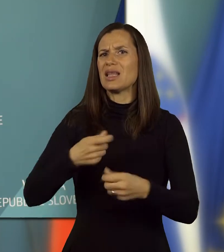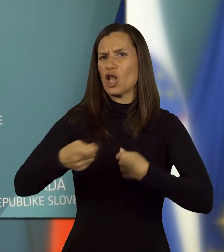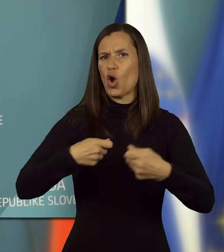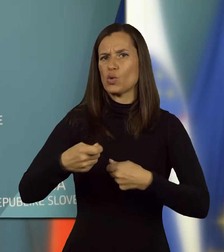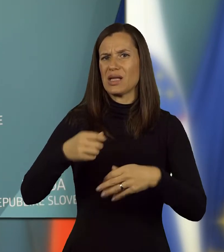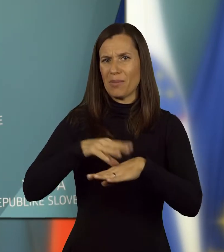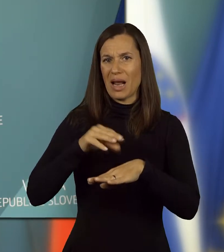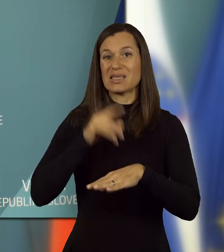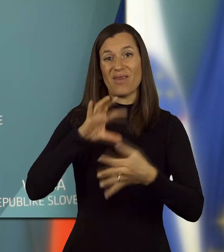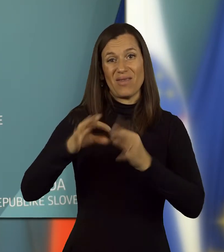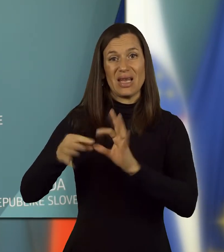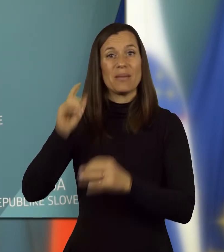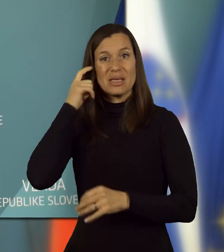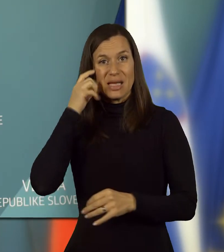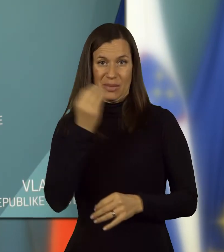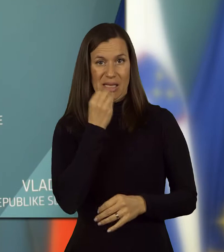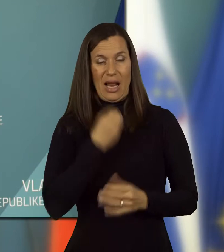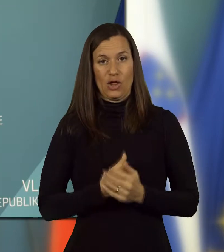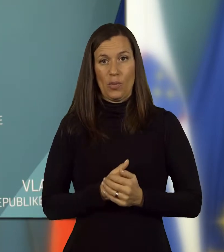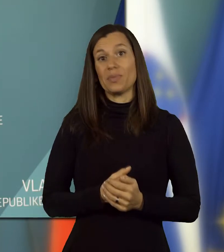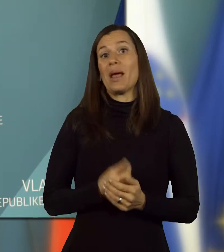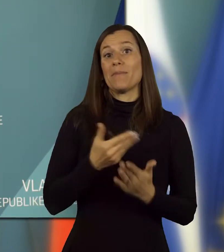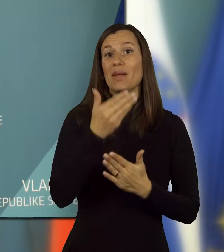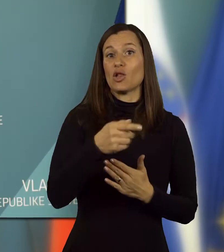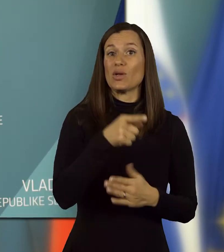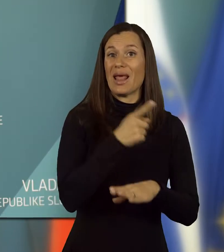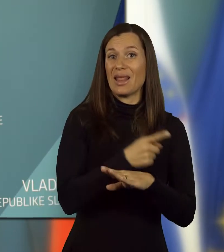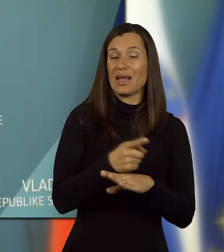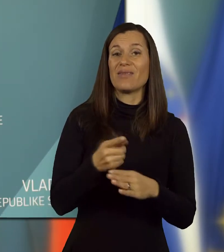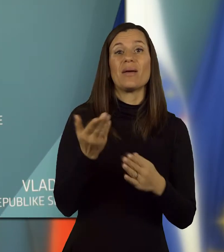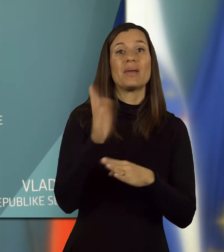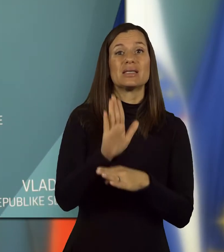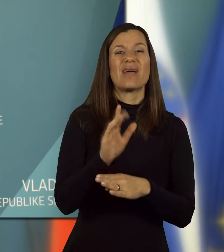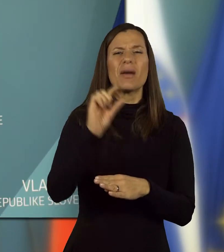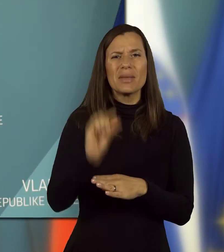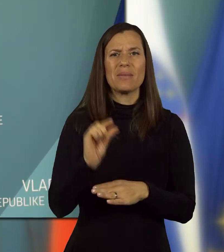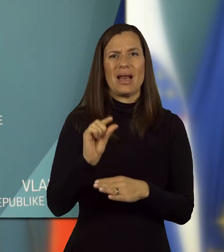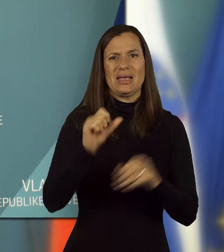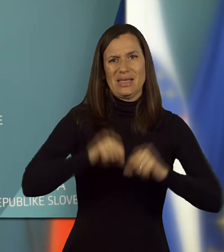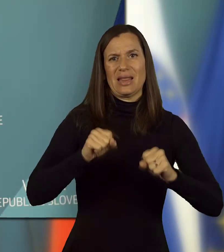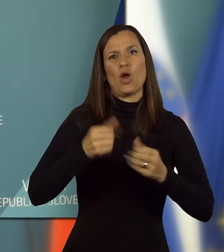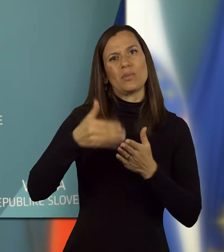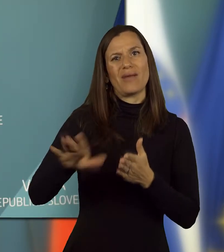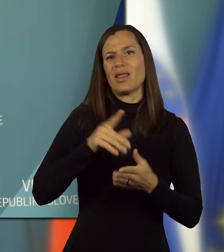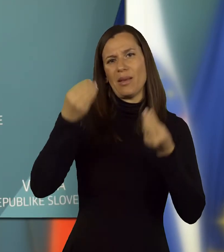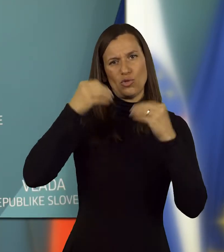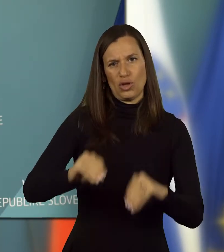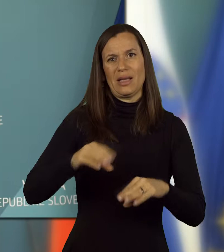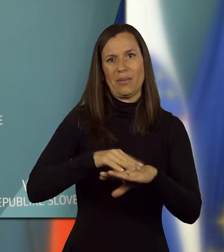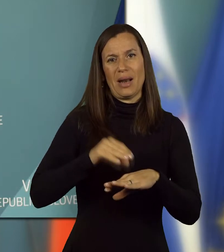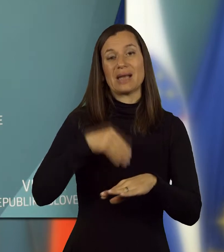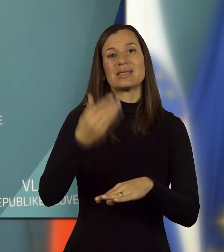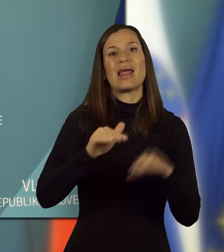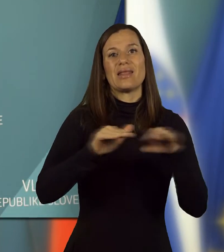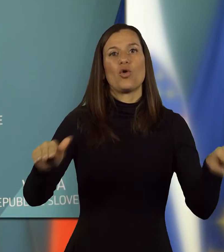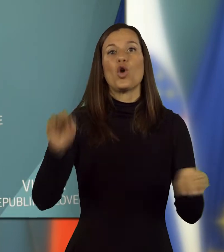trgovskih praksah v verigi pre skrbe z hrano. Predlog te direktive predstavlja minimalni standard odprave nepoštenih praks